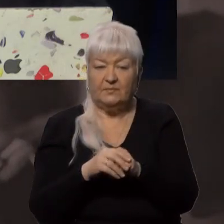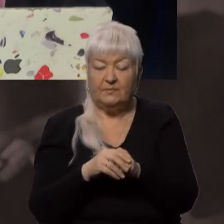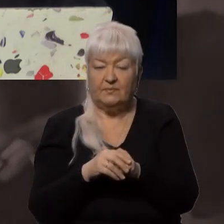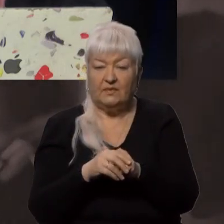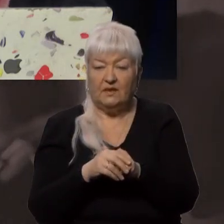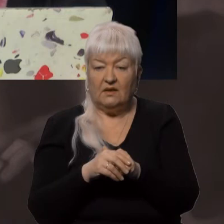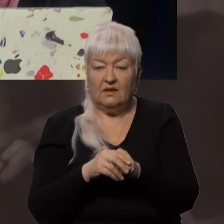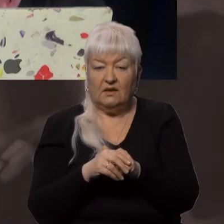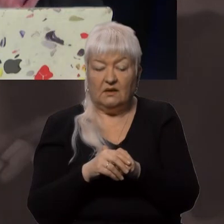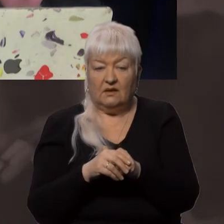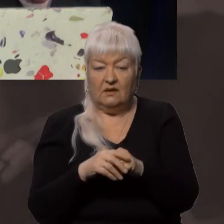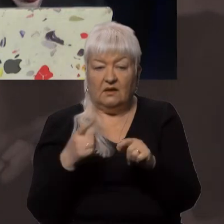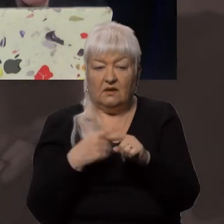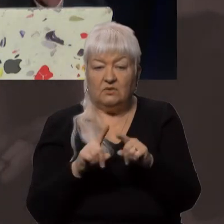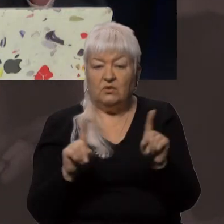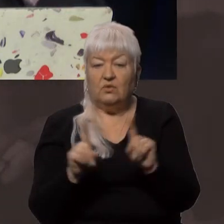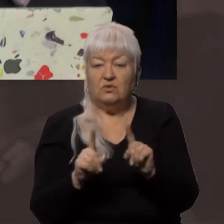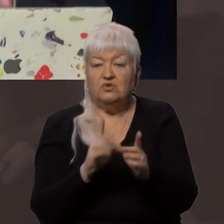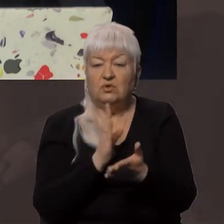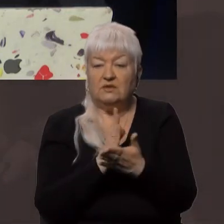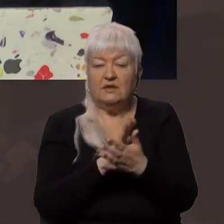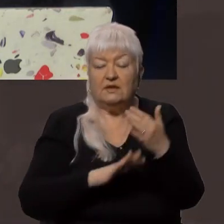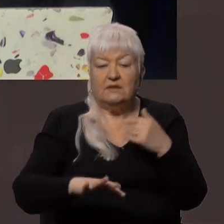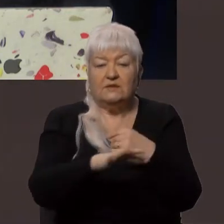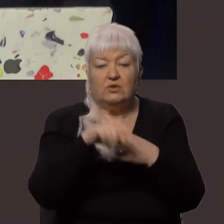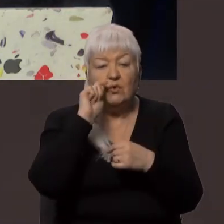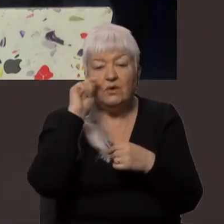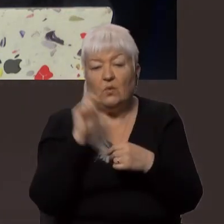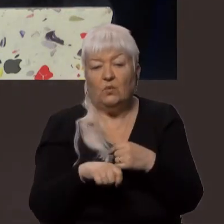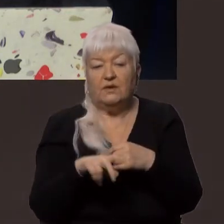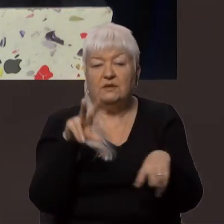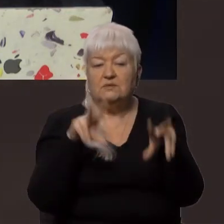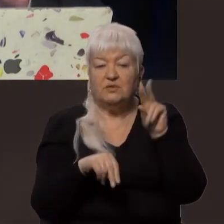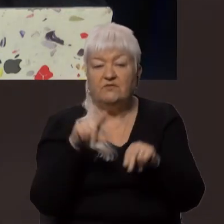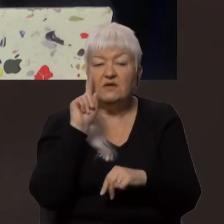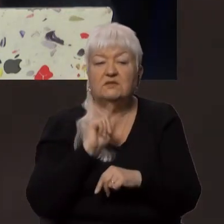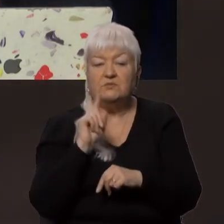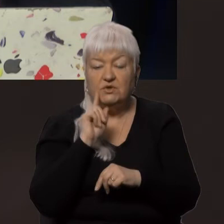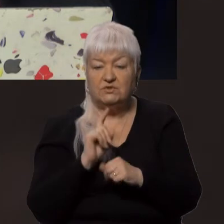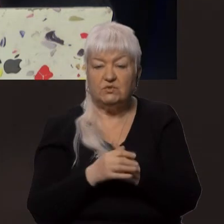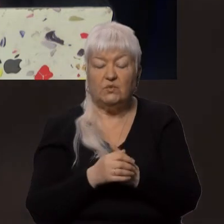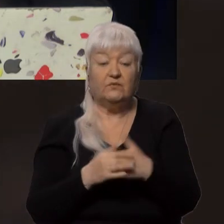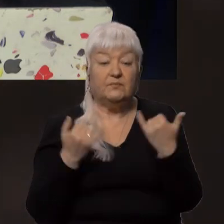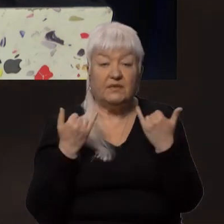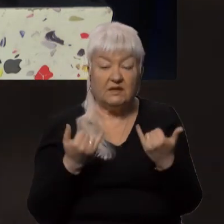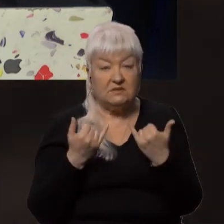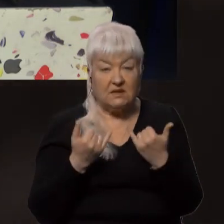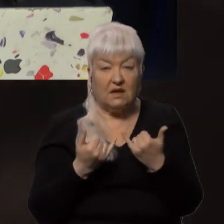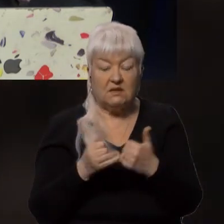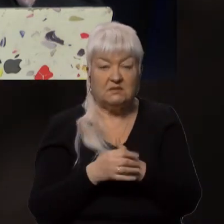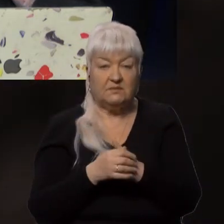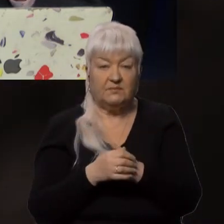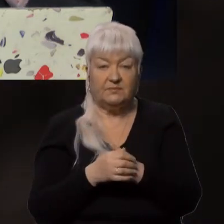хай і того, який діє на території України, сподіваюся, тимчасово. От зараз, напевне,